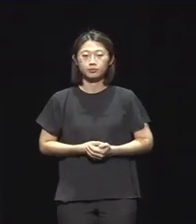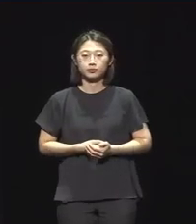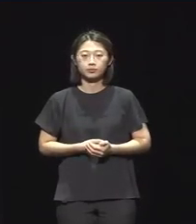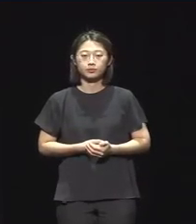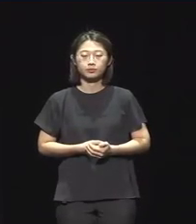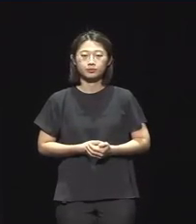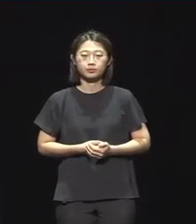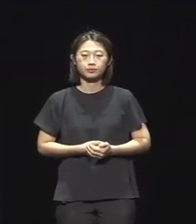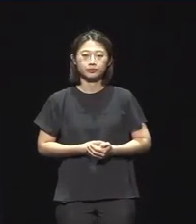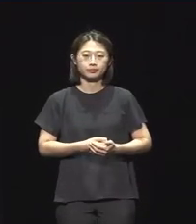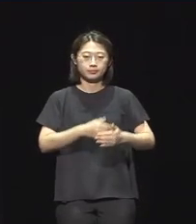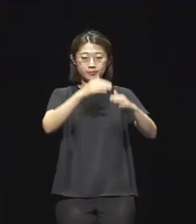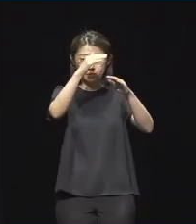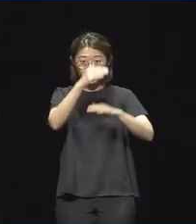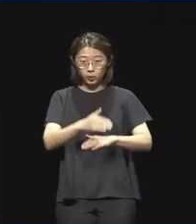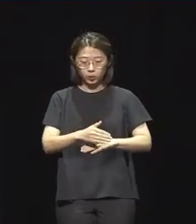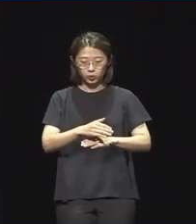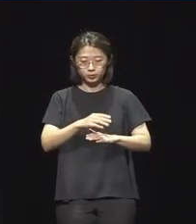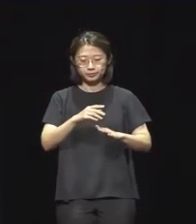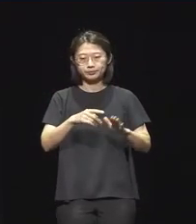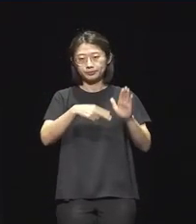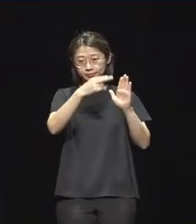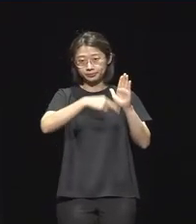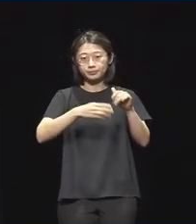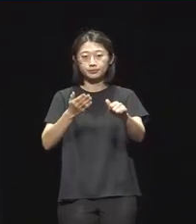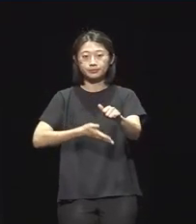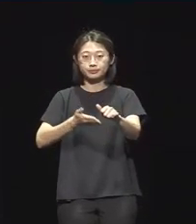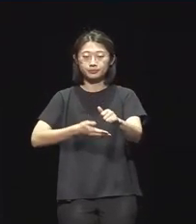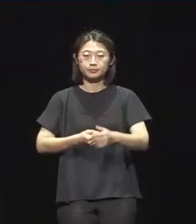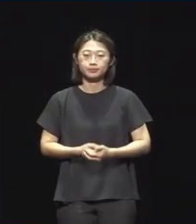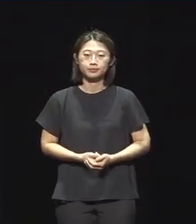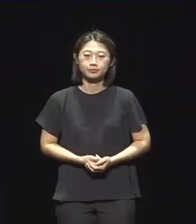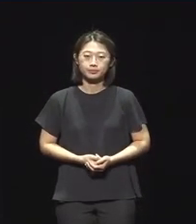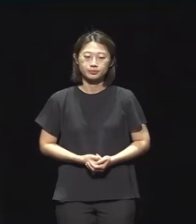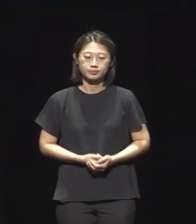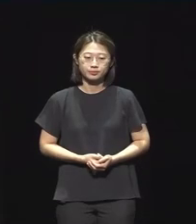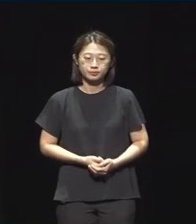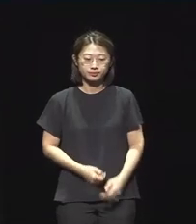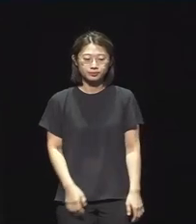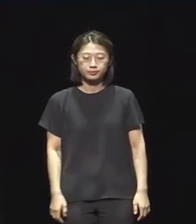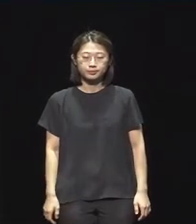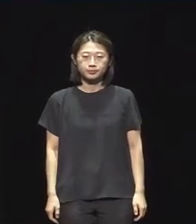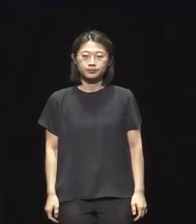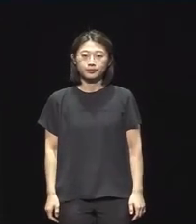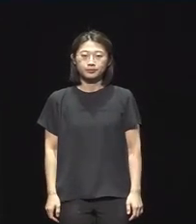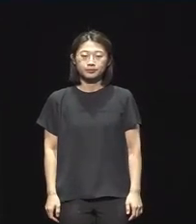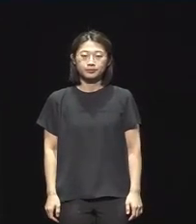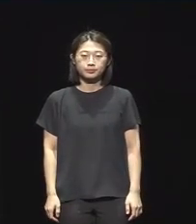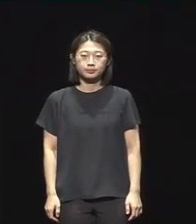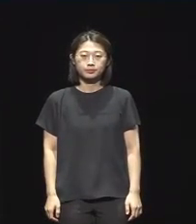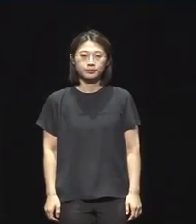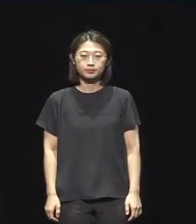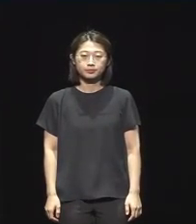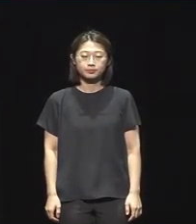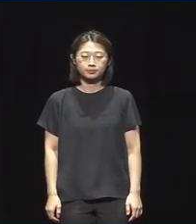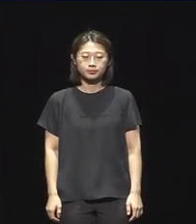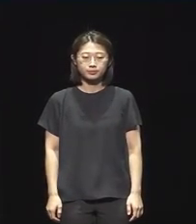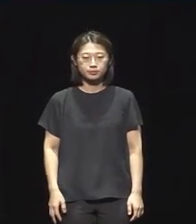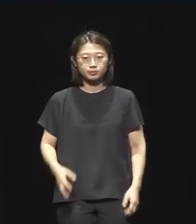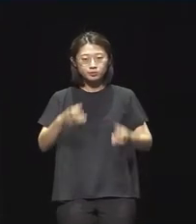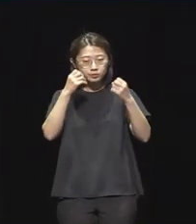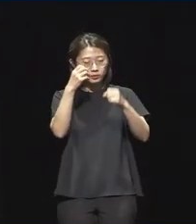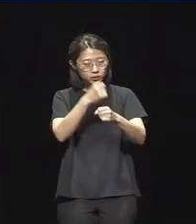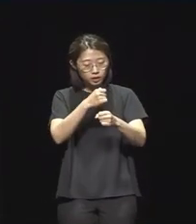자료를 참고하시면 되겠습니다. 사업예산은 총 9억 7,700만원입니다. 창작